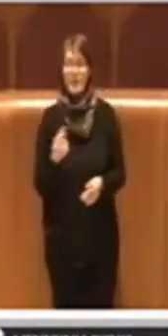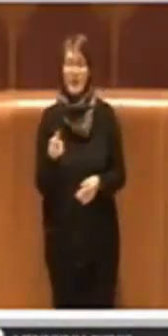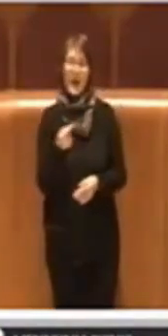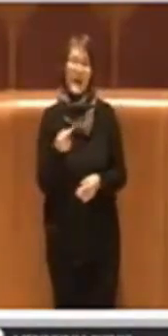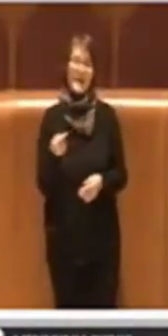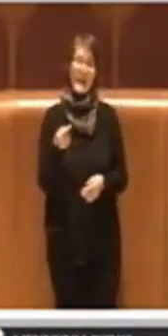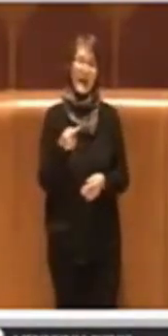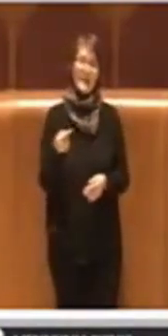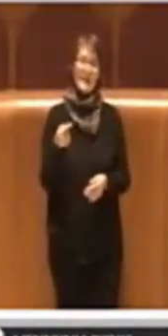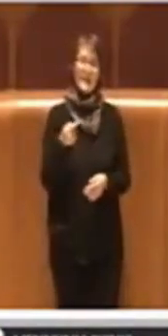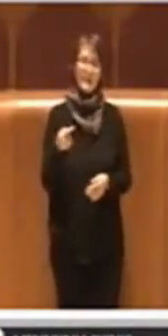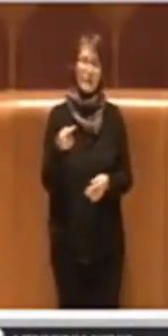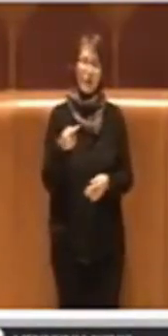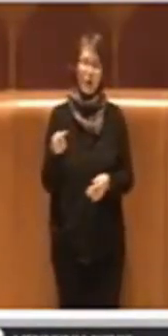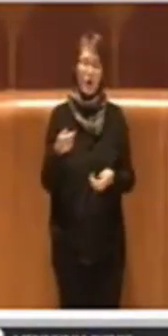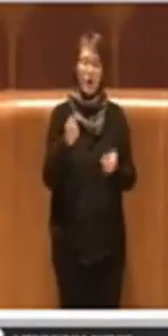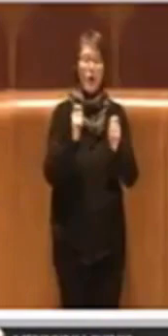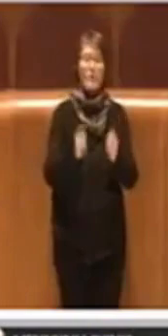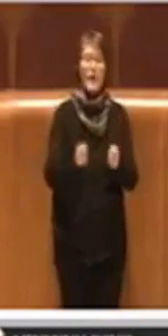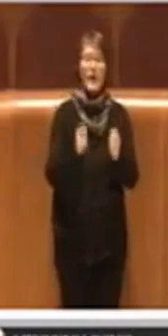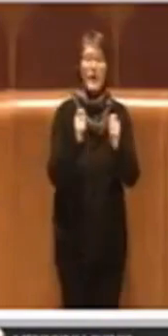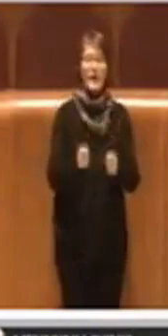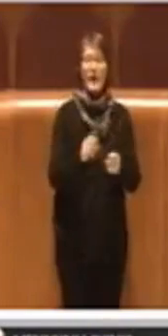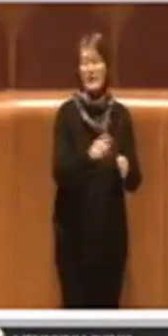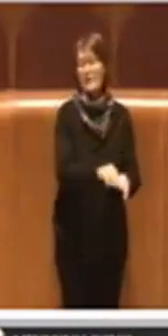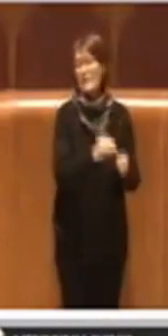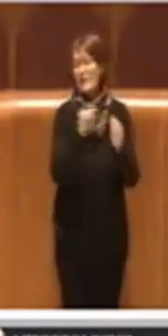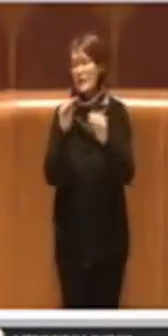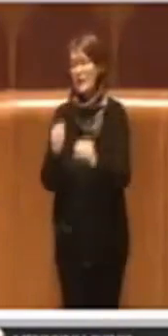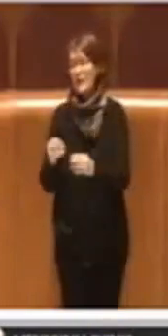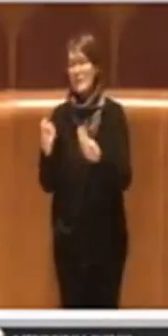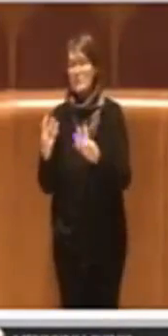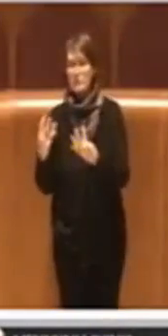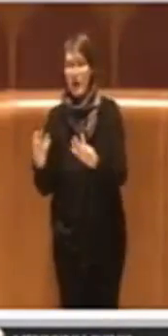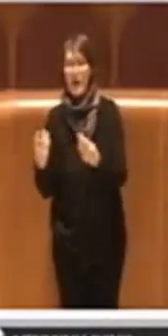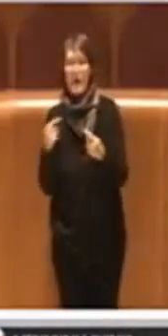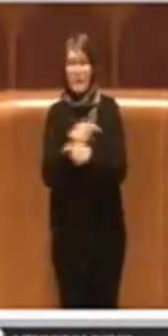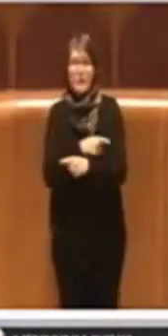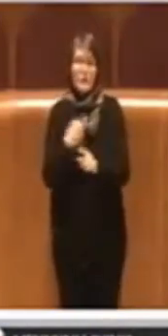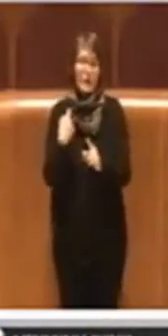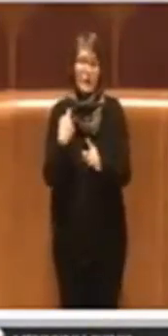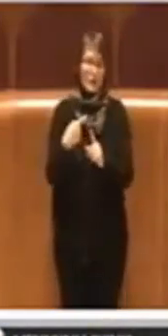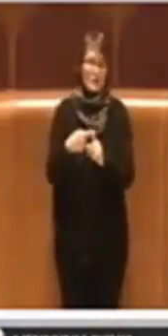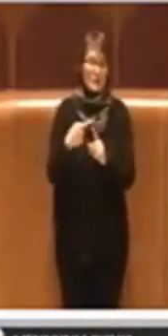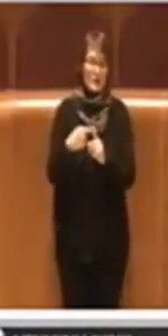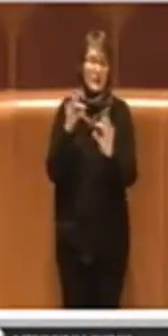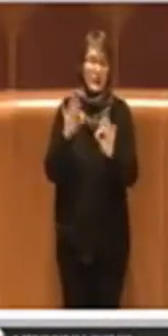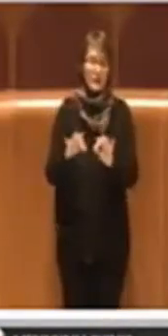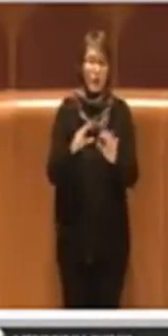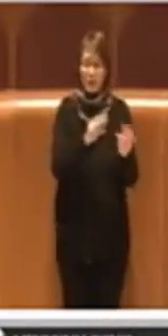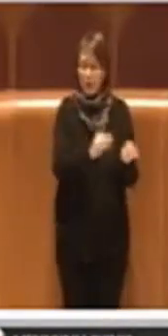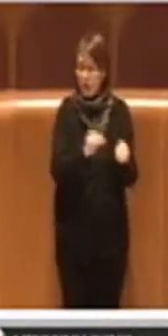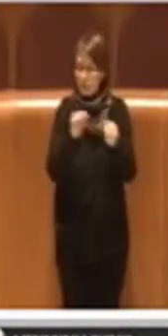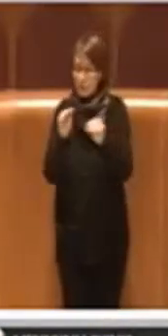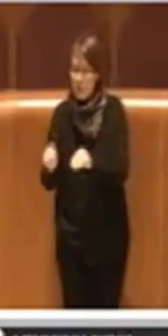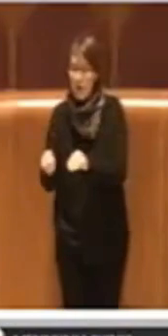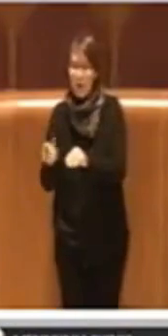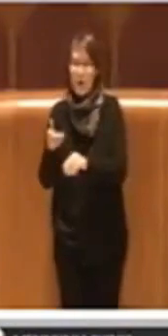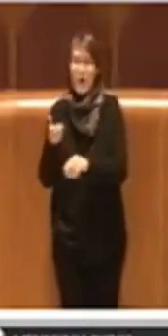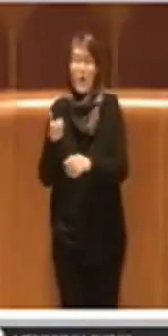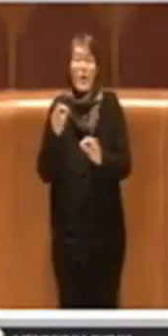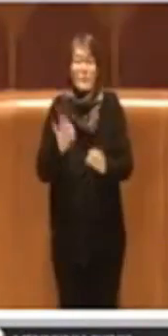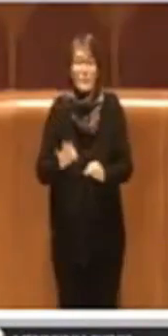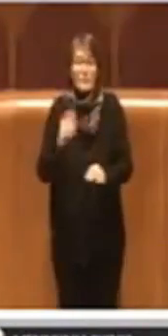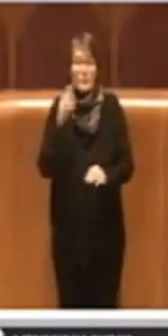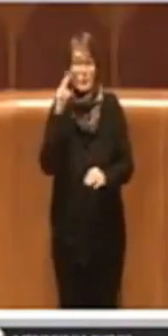trasferimento nei parchi, ma invece in una situazione altamente positiva, come abbiamo elencato sia dal punto di vista turistico